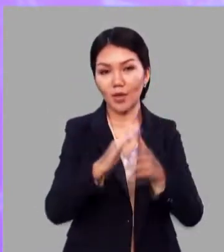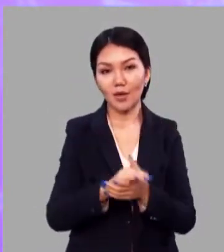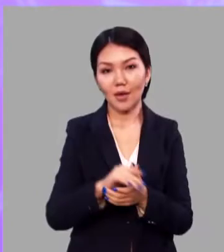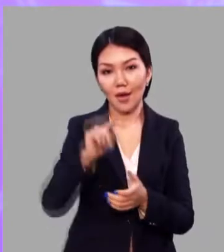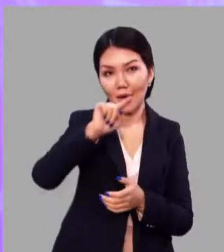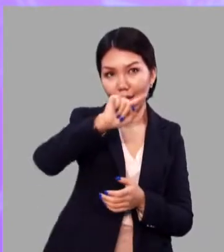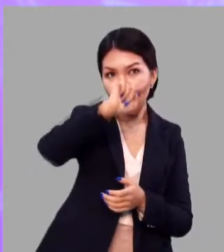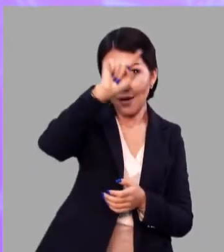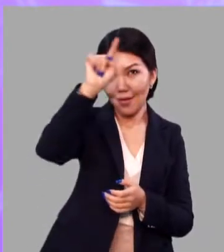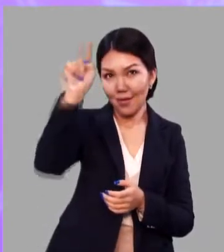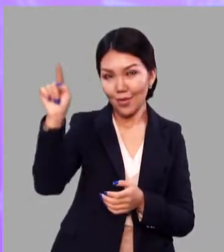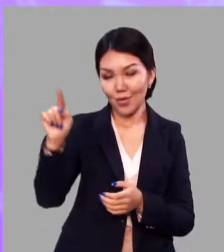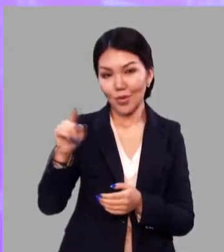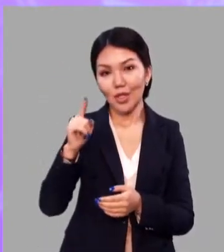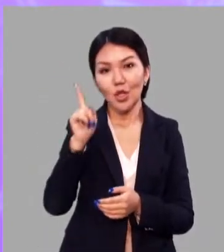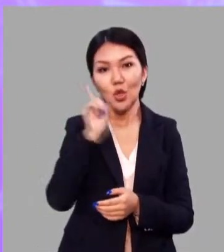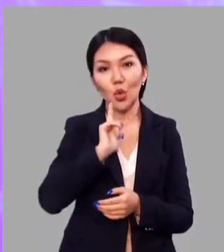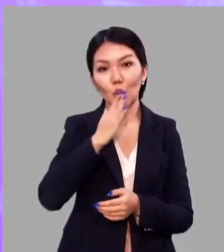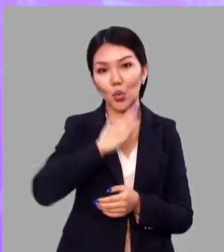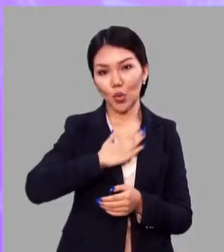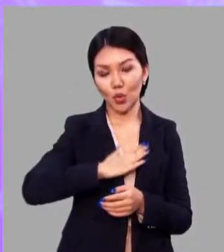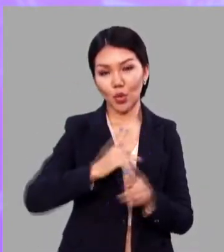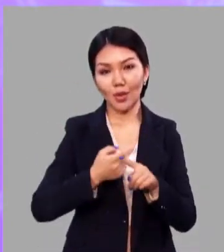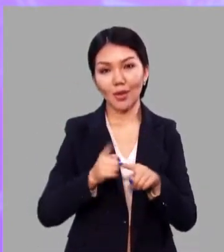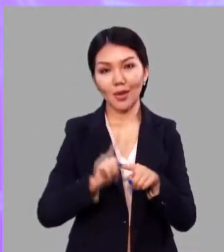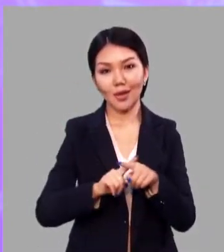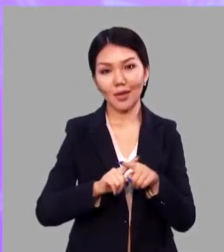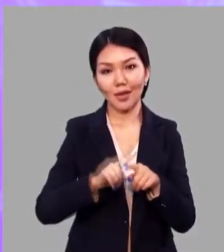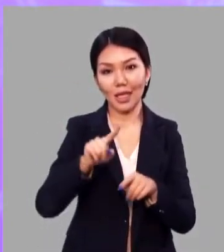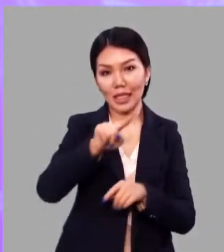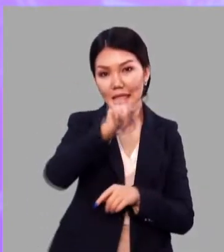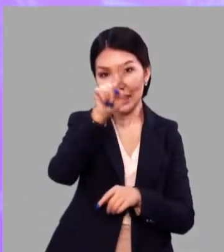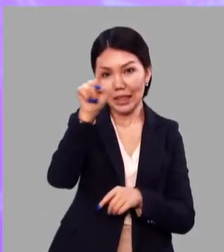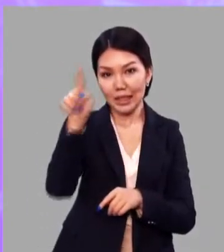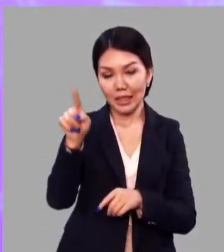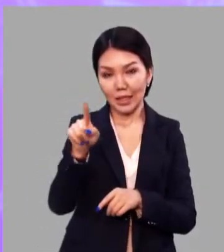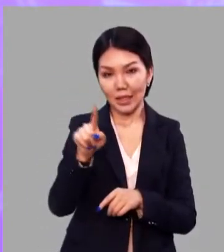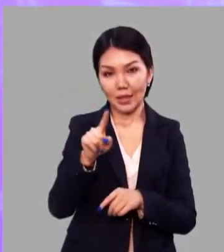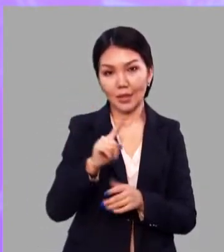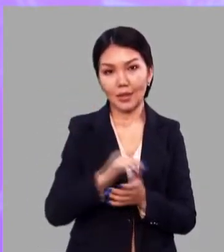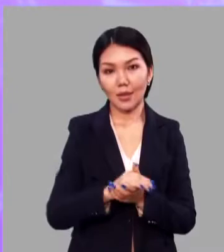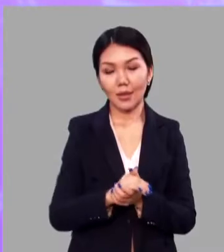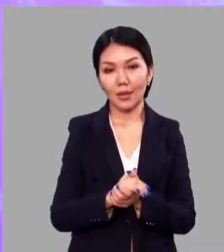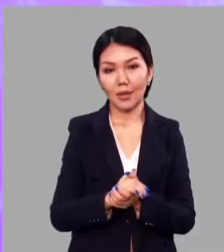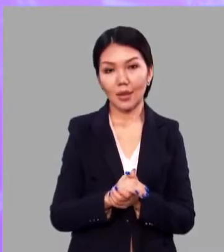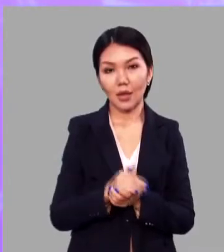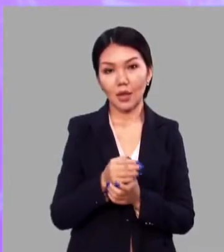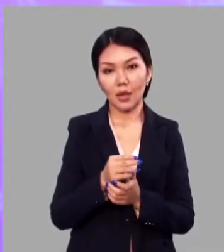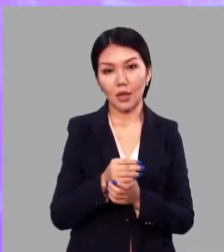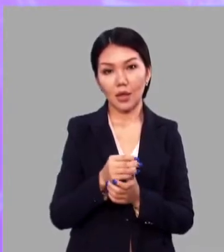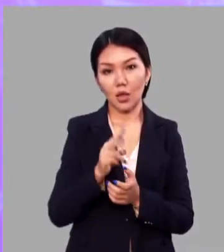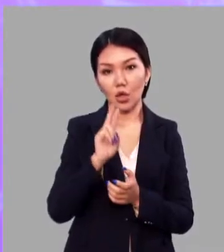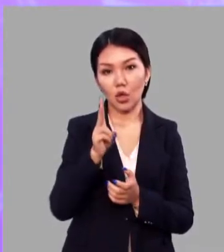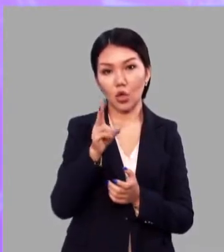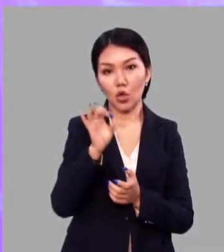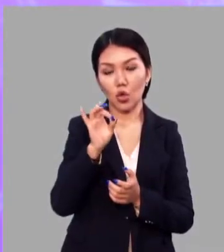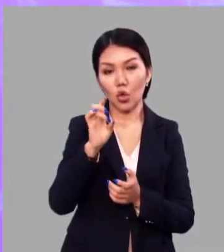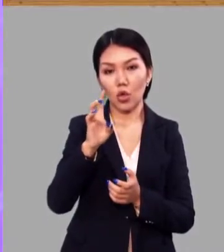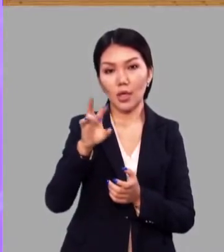округлый и уютный. Это знак обозначения корня.